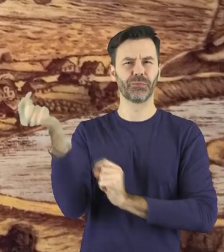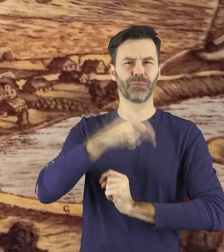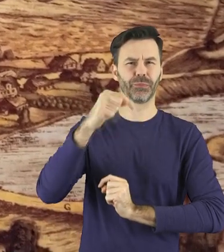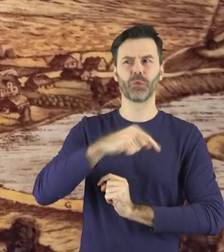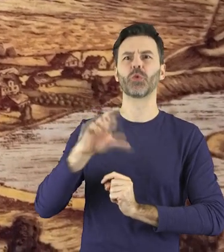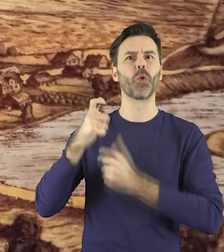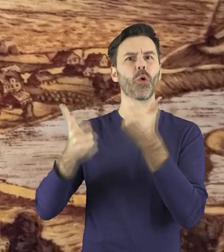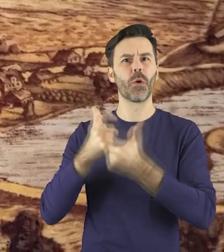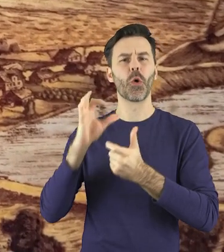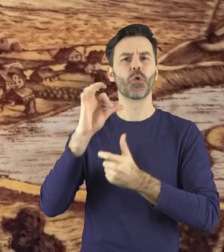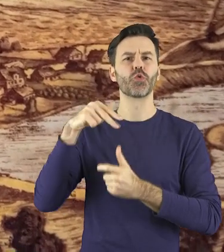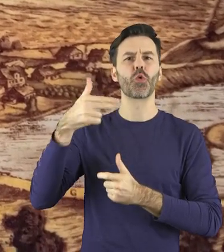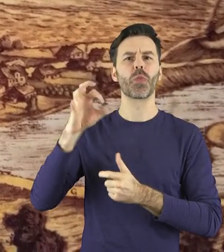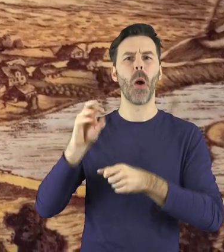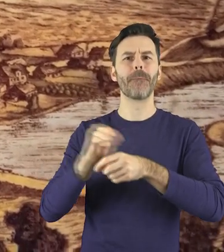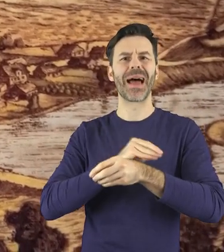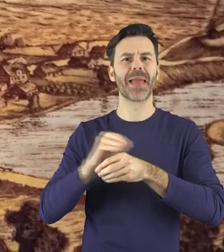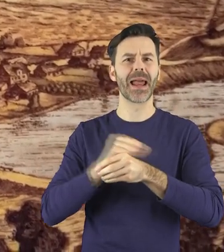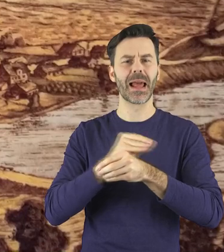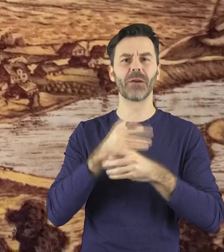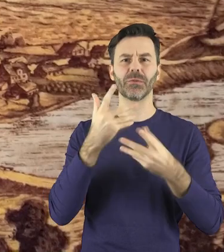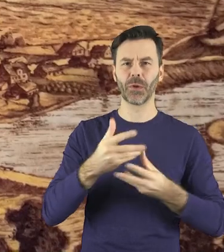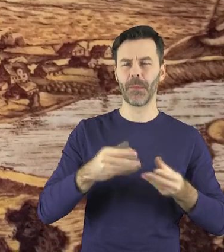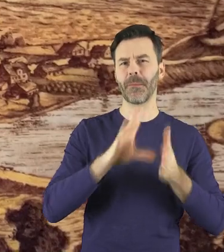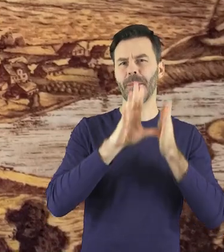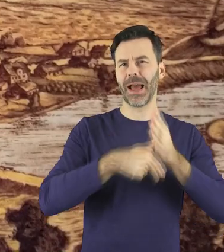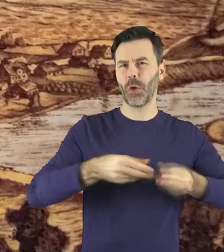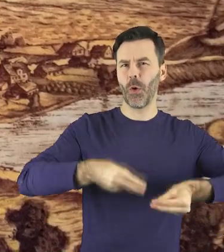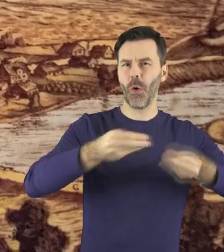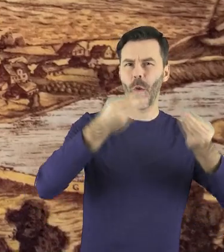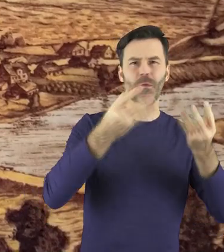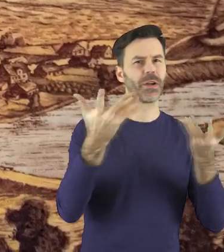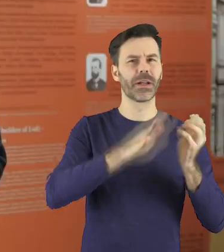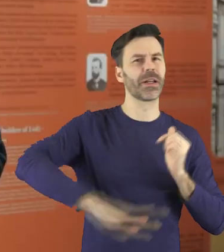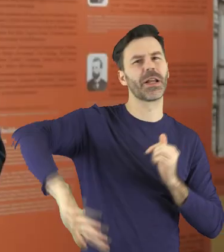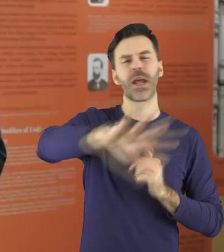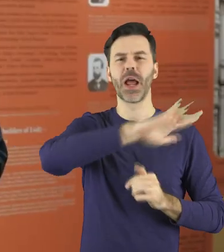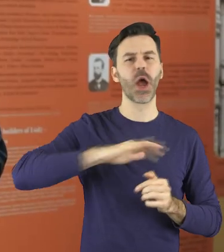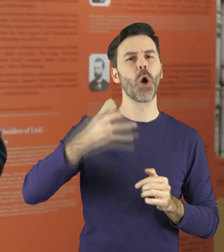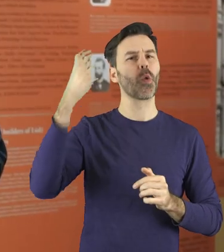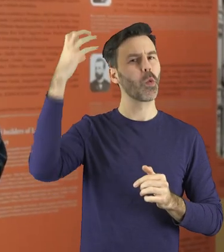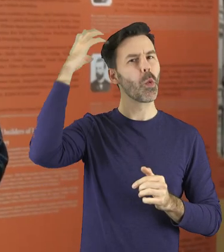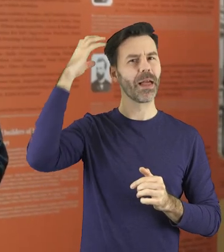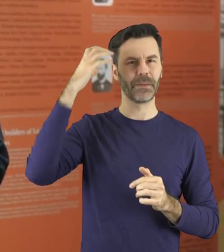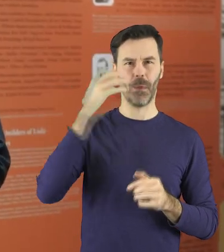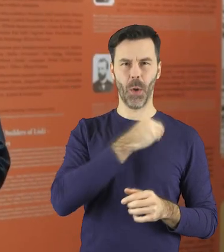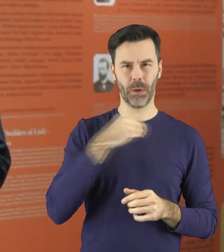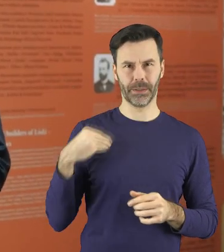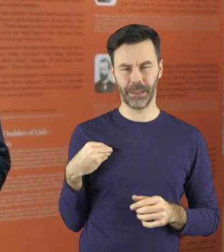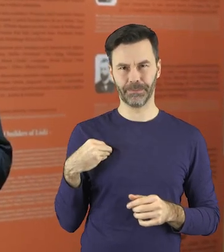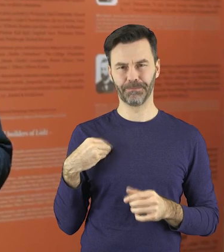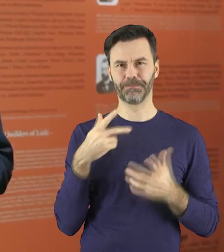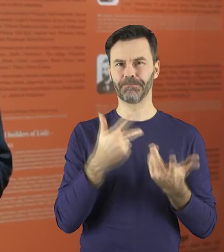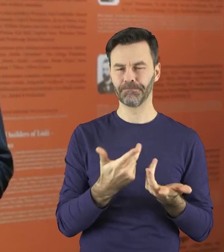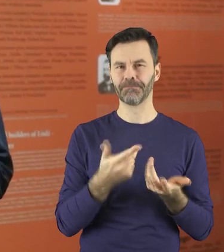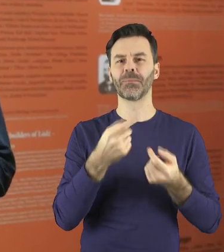zachęceni politykom rozwoju miast przemysłowych Królestwa Polskiego. Wtedy to powstają w mieście